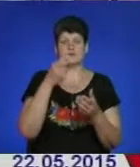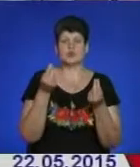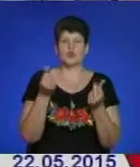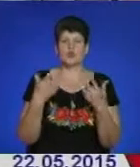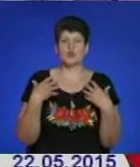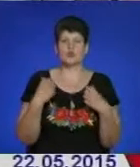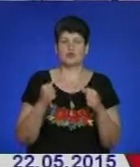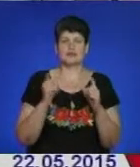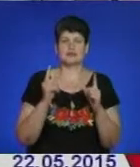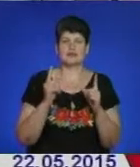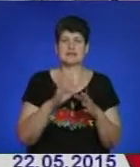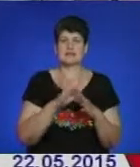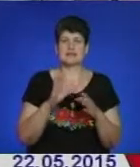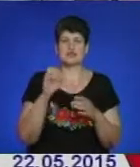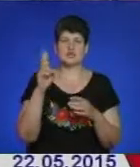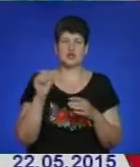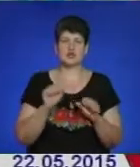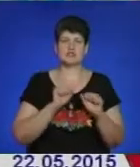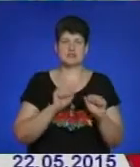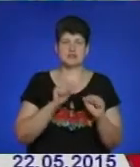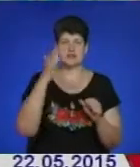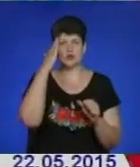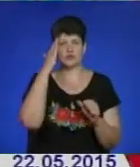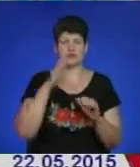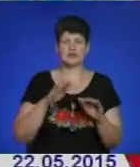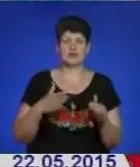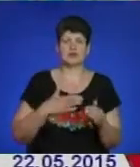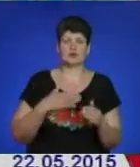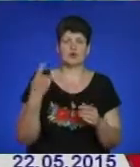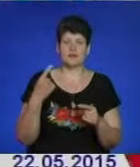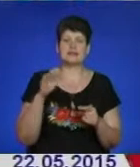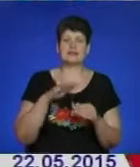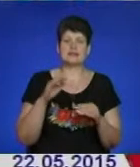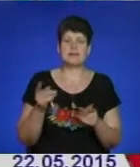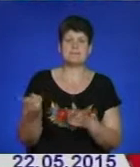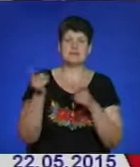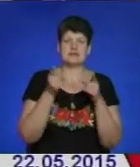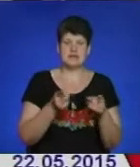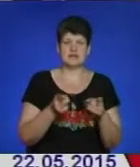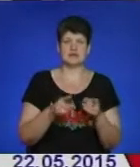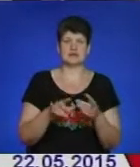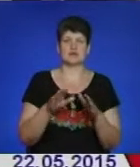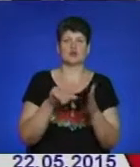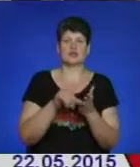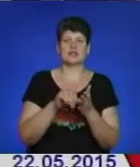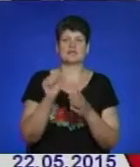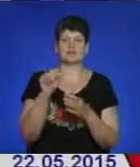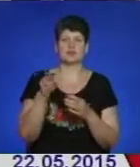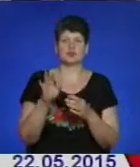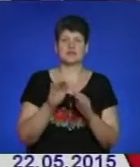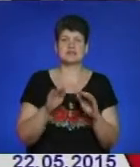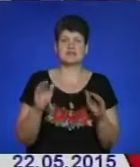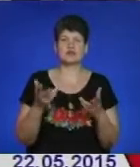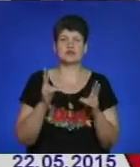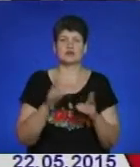оздоровлюватимуть не лише соціально незахищених і талановитих школярів з нашого краю, але й дітей-переселенців та учасників АТО. Дітей, батьки,